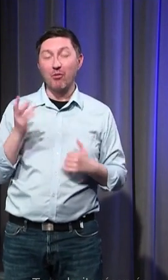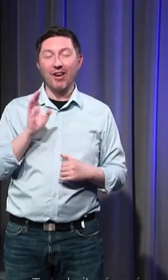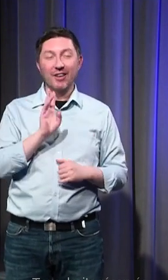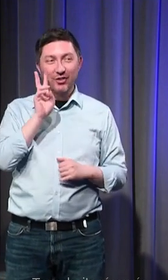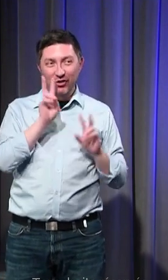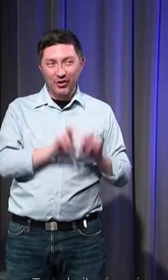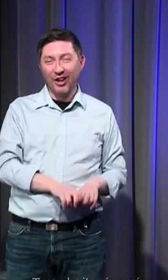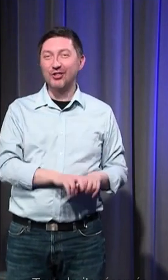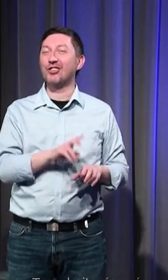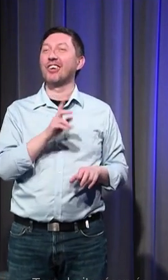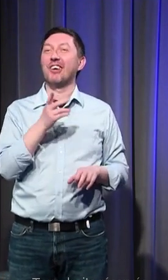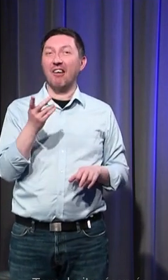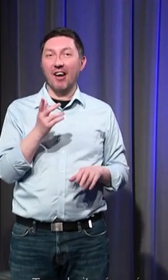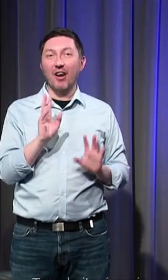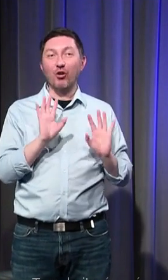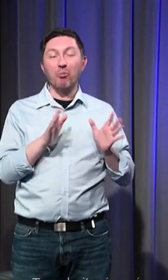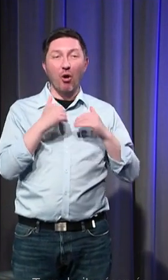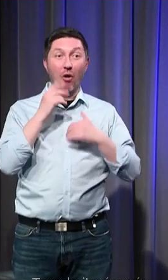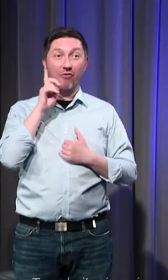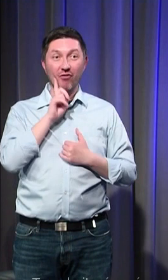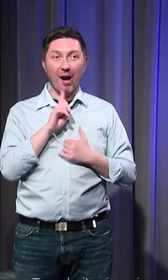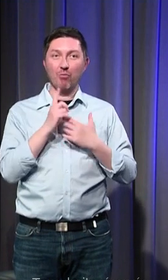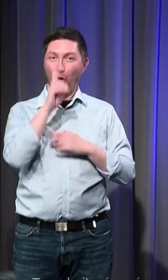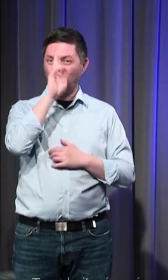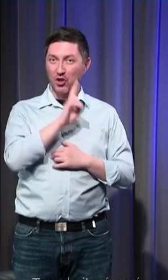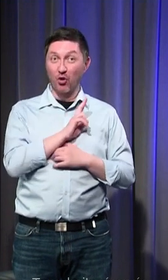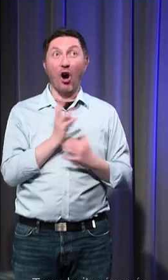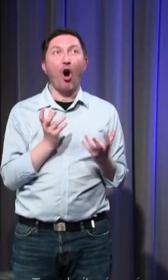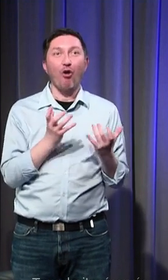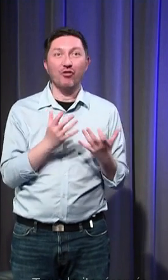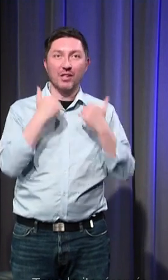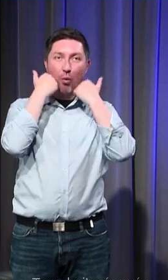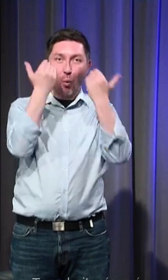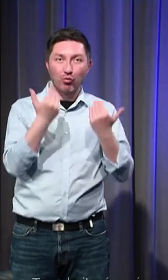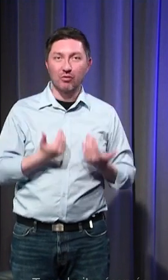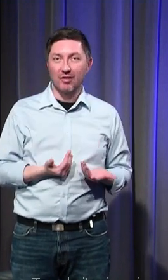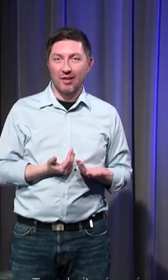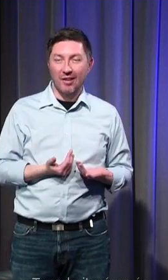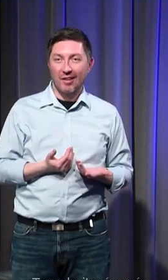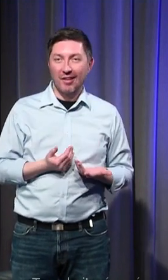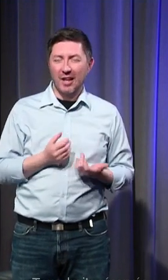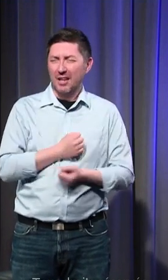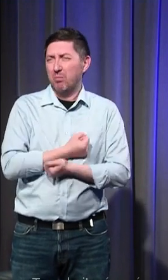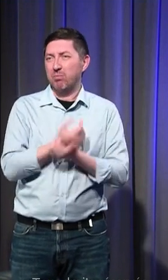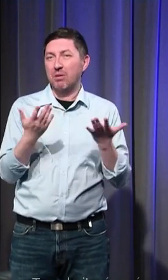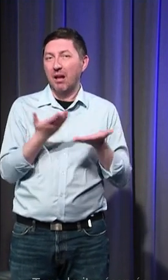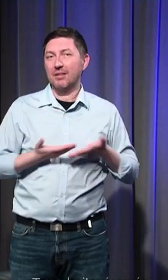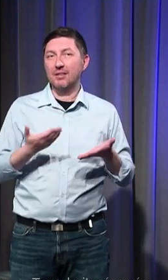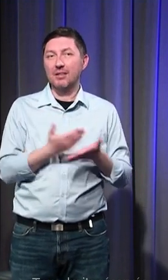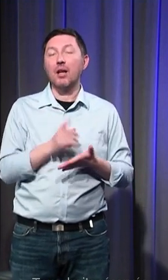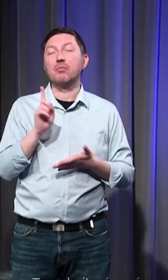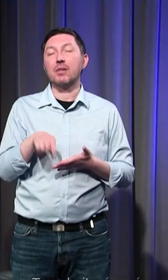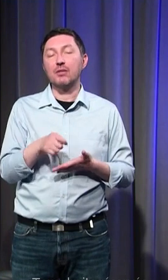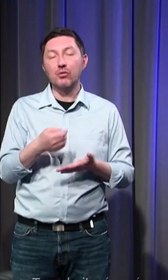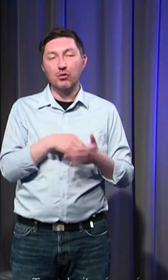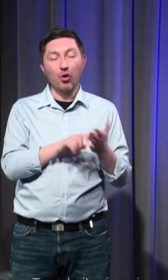honte notamment de la part de femmes religieuses on a une multiplicité de scènes où on voit des femmes dans les sources agéographiques bien